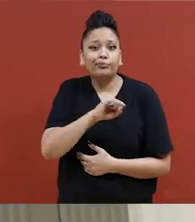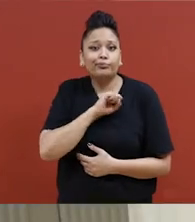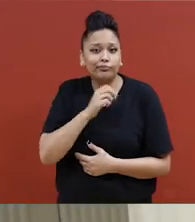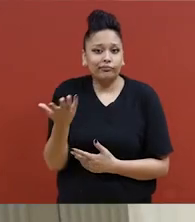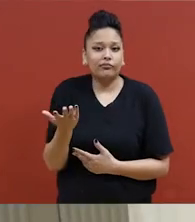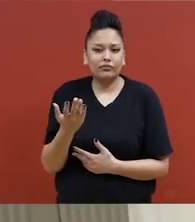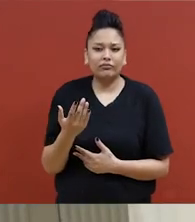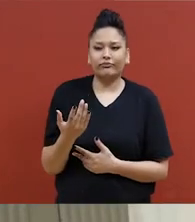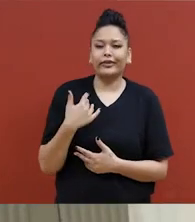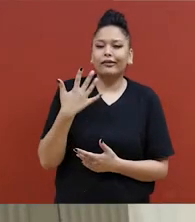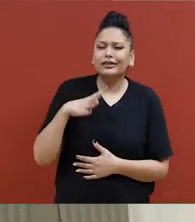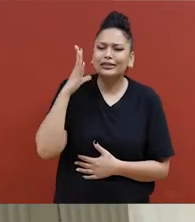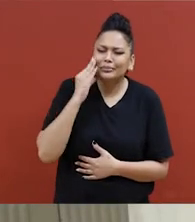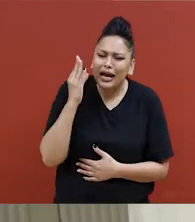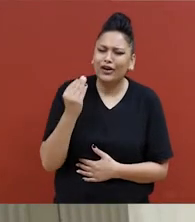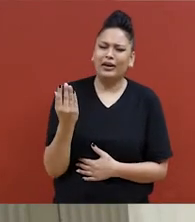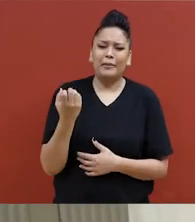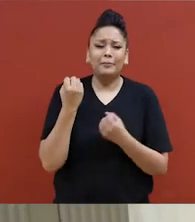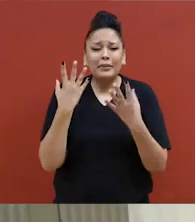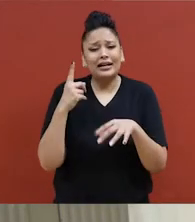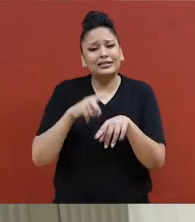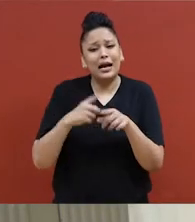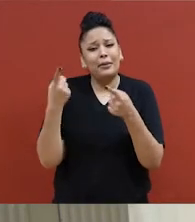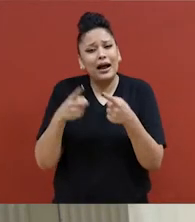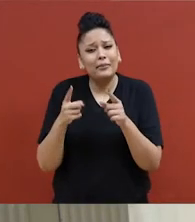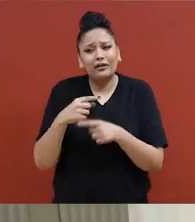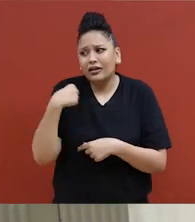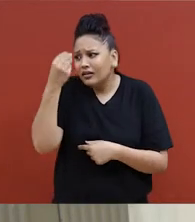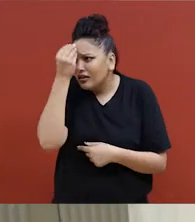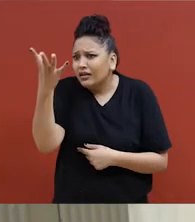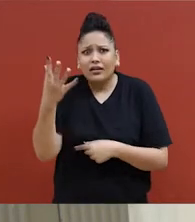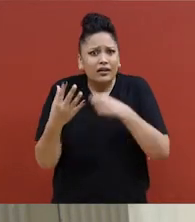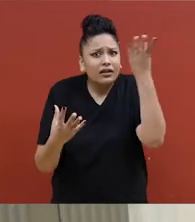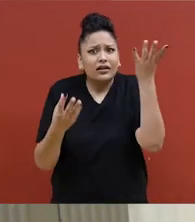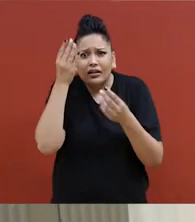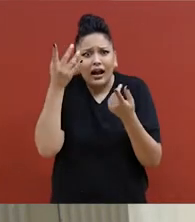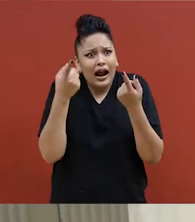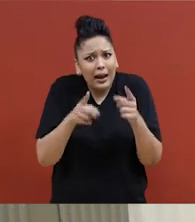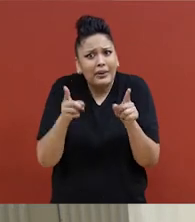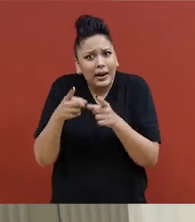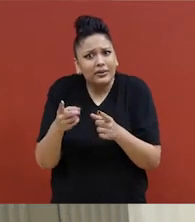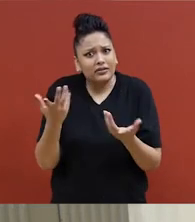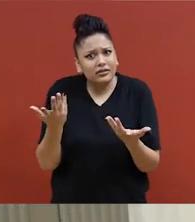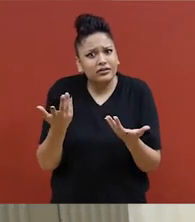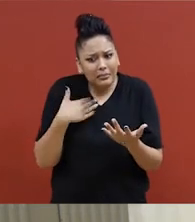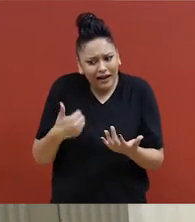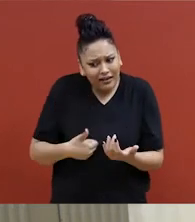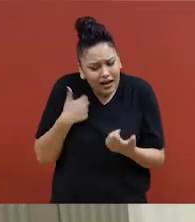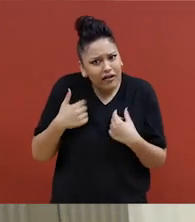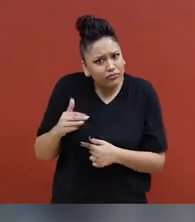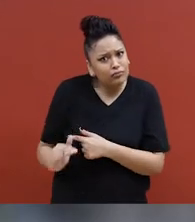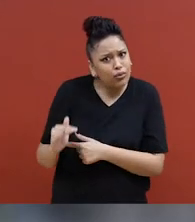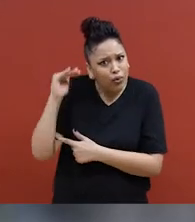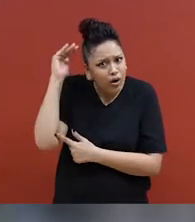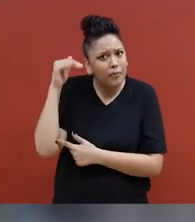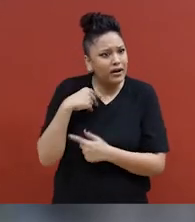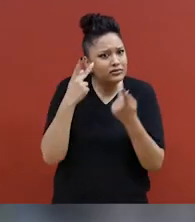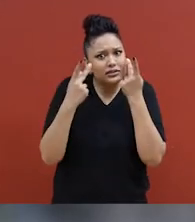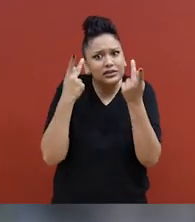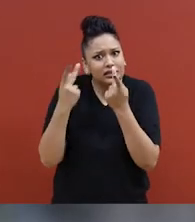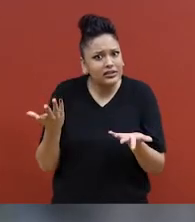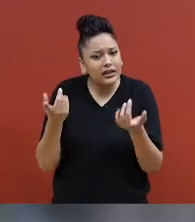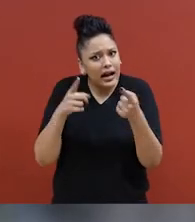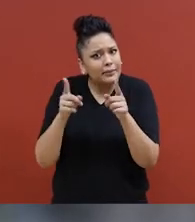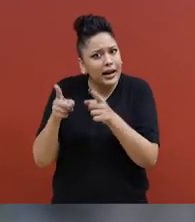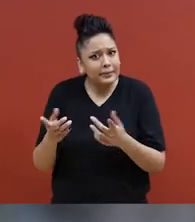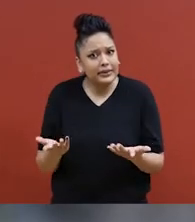et j'ai eu cette expérience à plusieurs reprises à différents moments de ma vie et